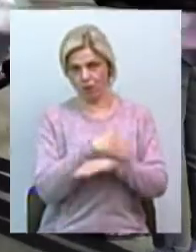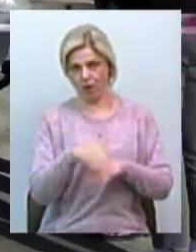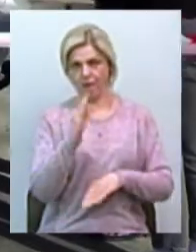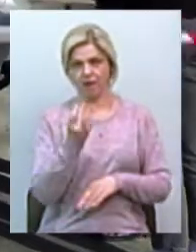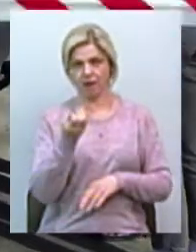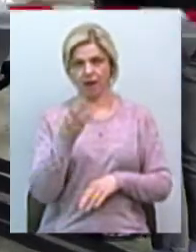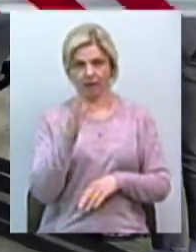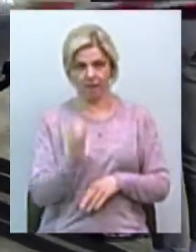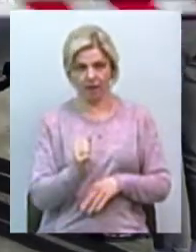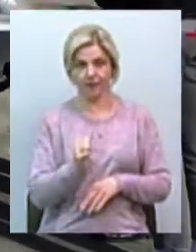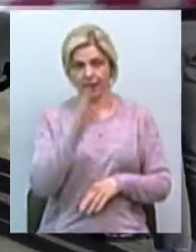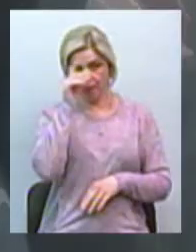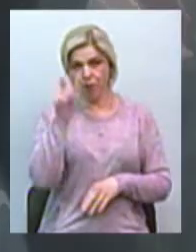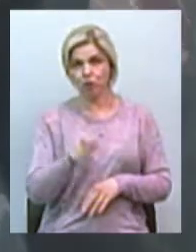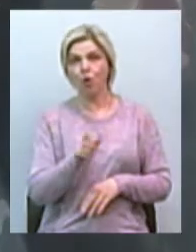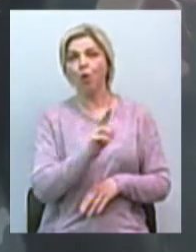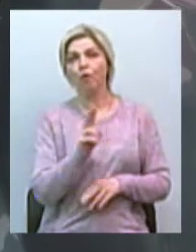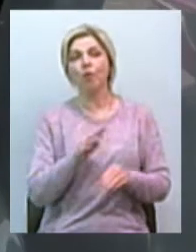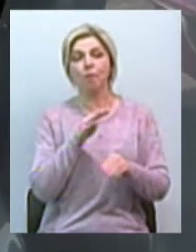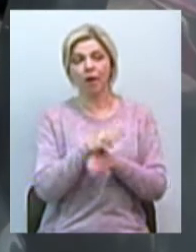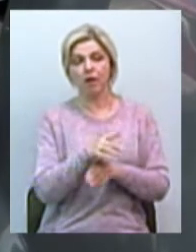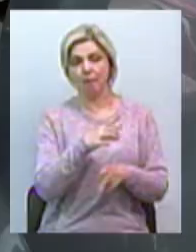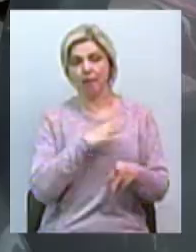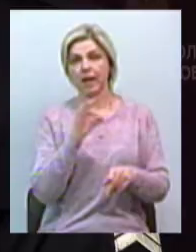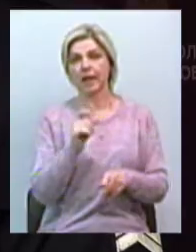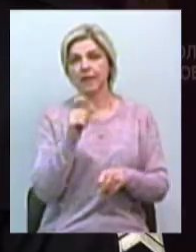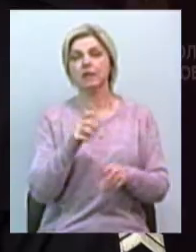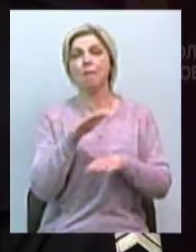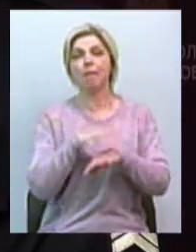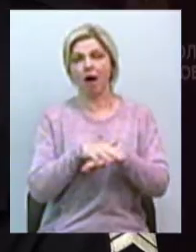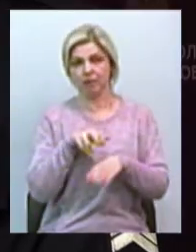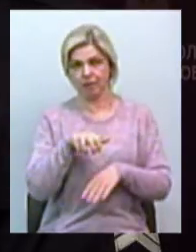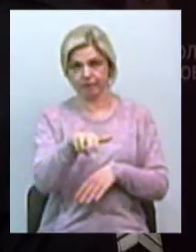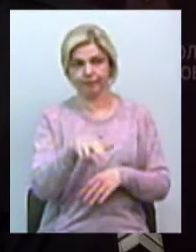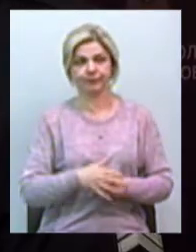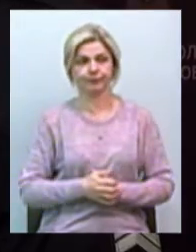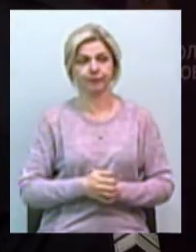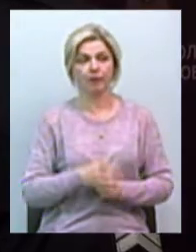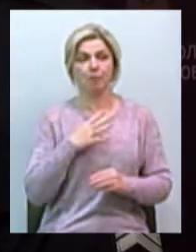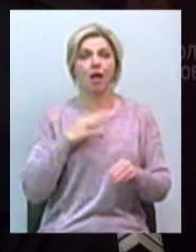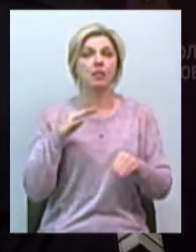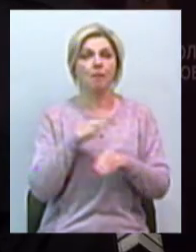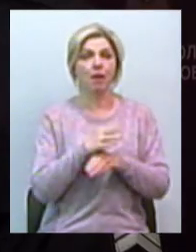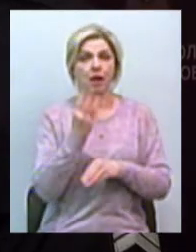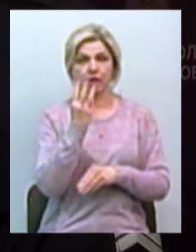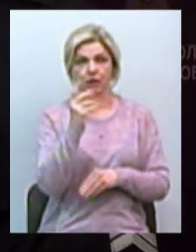встановили, що чоловік, на якого напали, вийшов із відділення банку. На нього напали троє невідомих. І